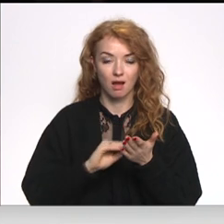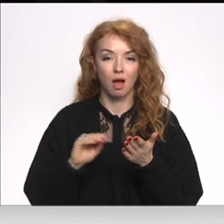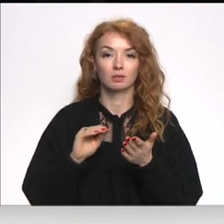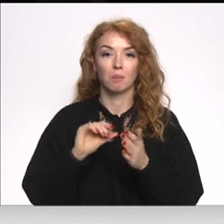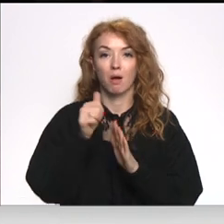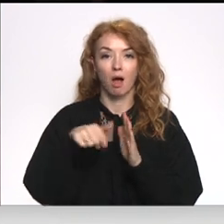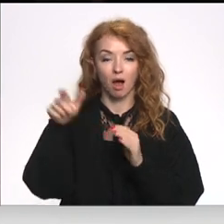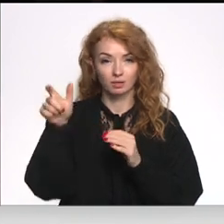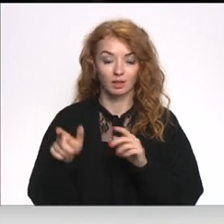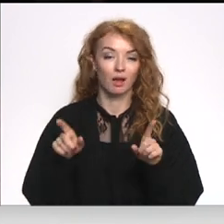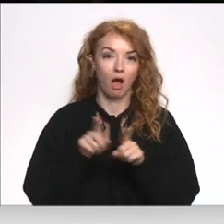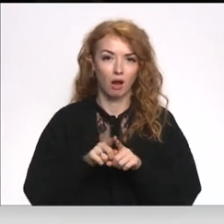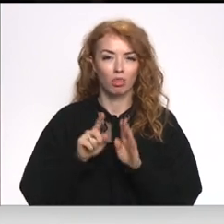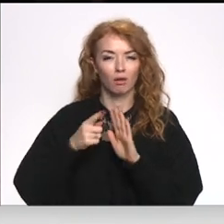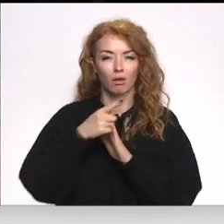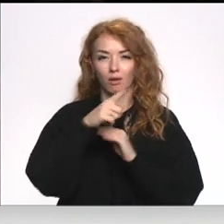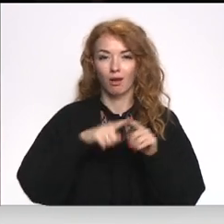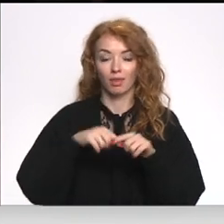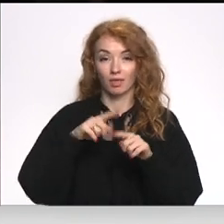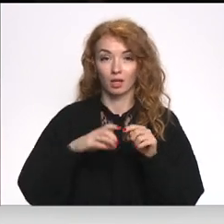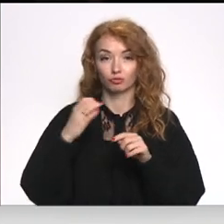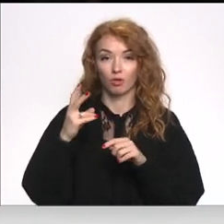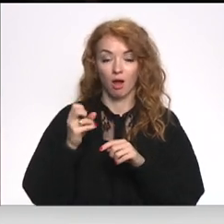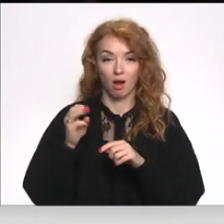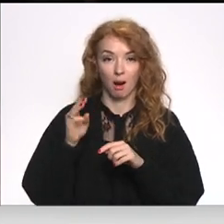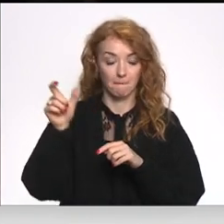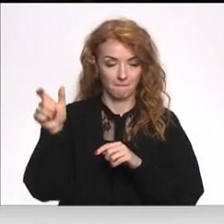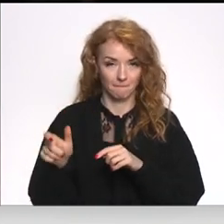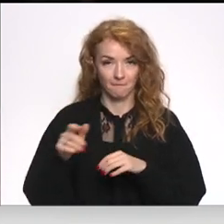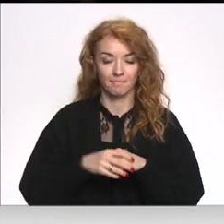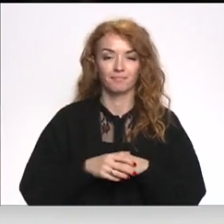un arī Čaka attāldrādieniece ir Elita Bičevska.